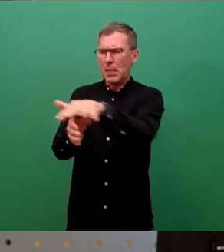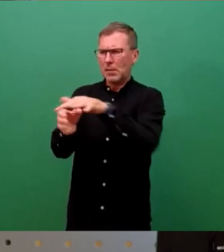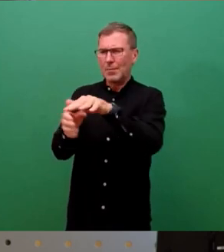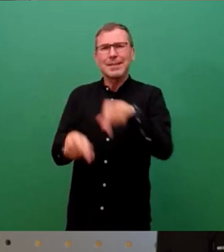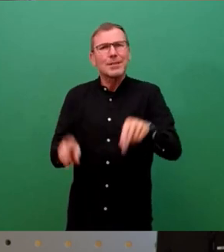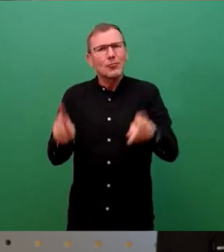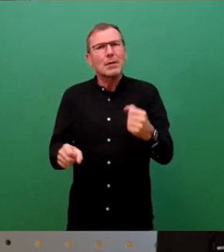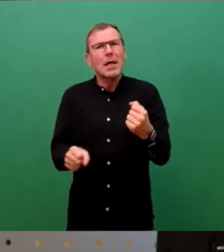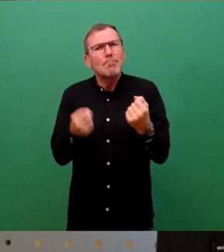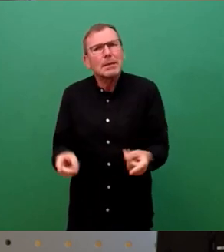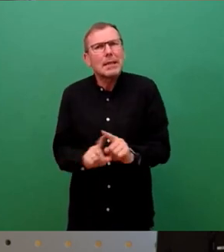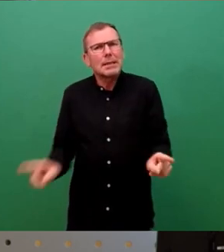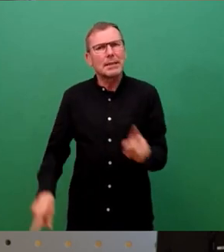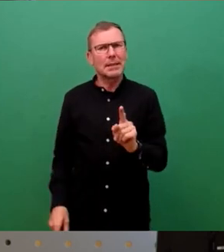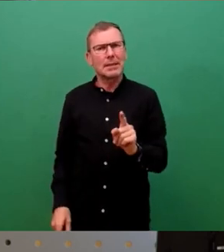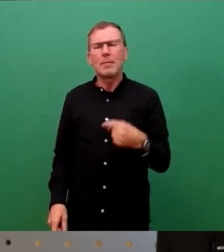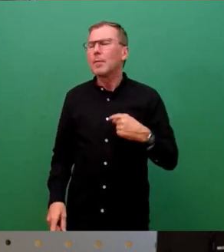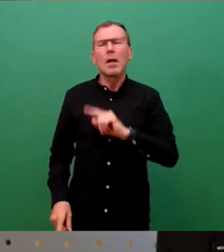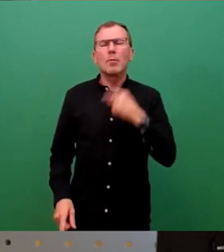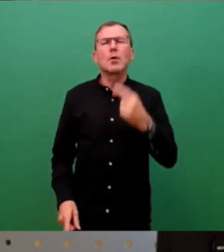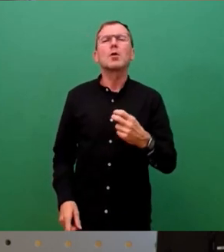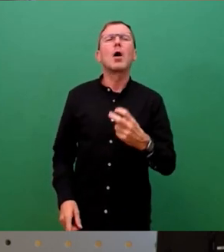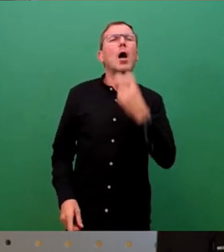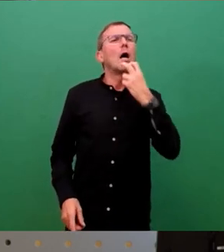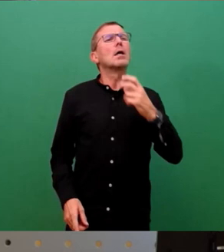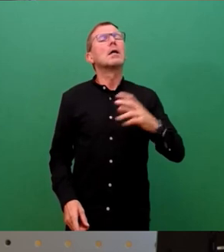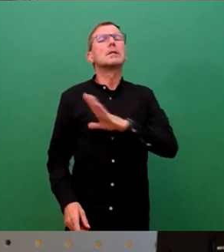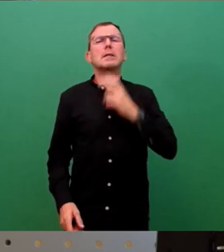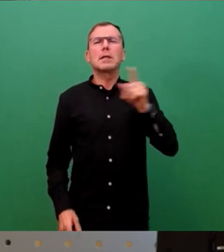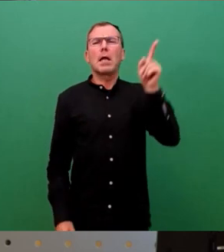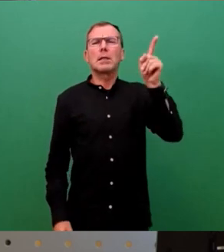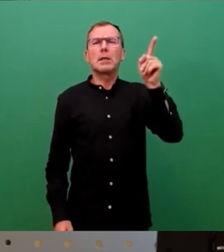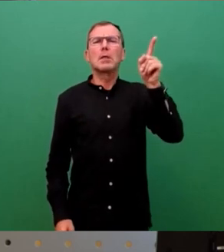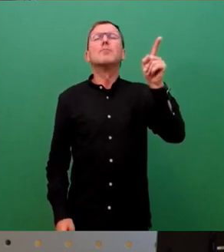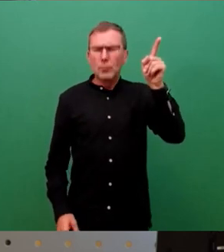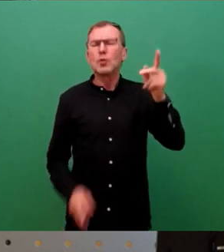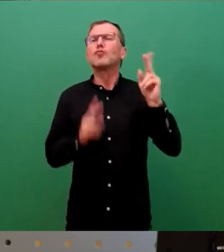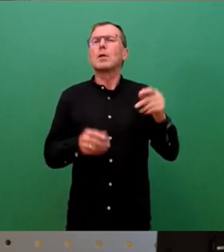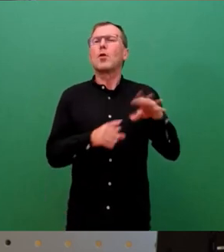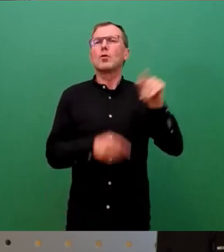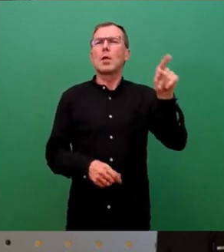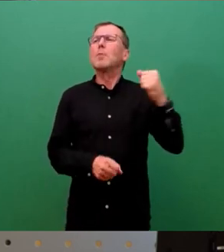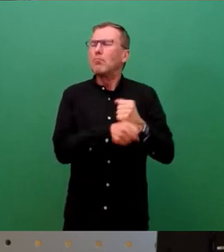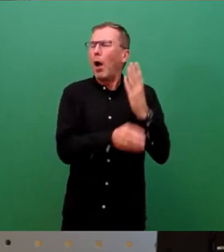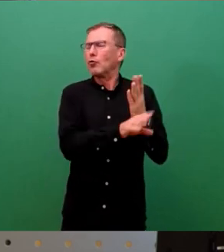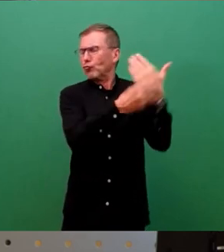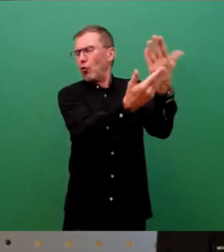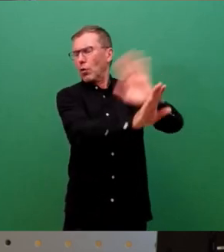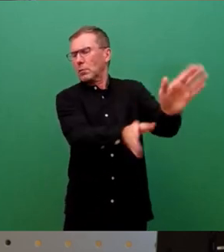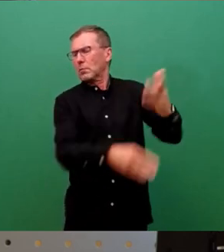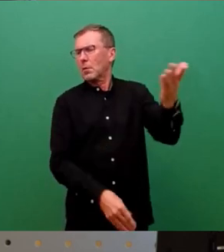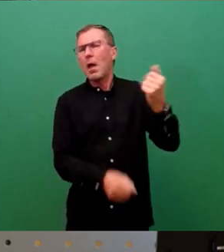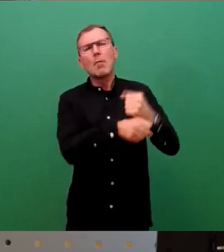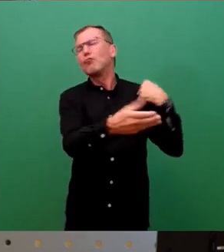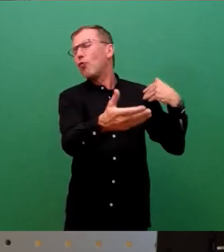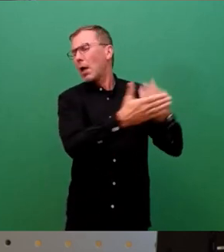statt. Weil wir immer sagen, die Sachsenke ist unser städtisches Unternehmen, die machen das schon gut, die haben das schon immer so gemacht,